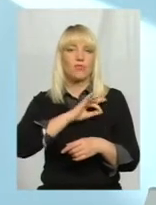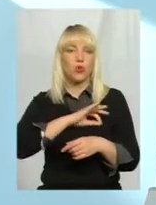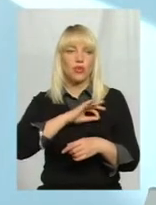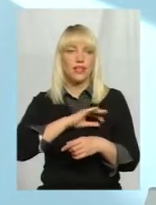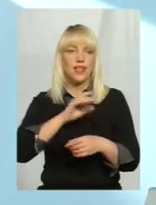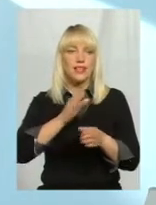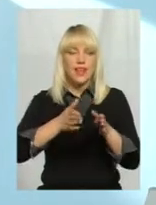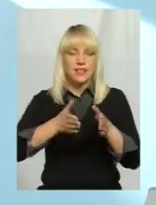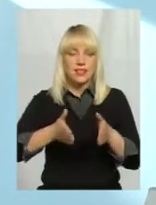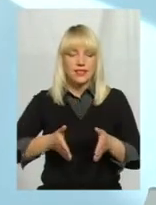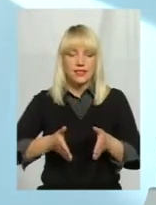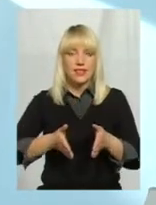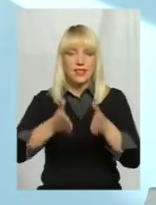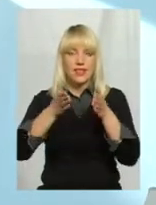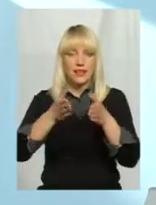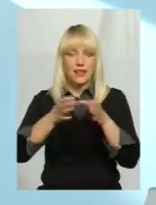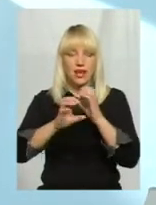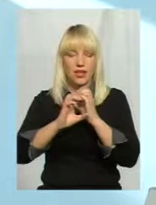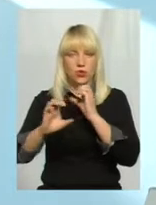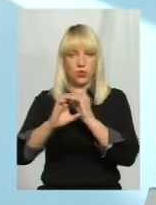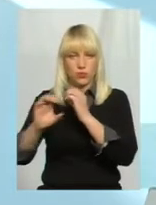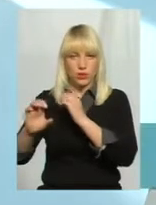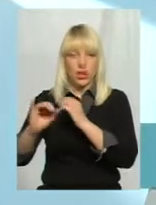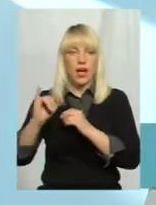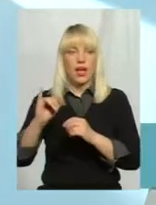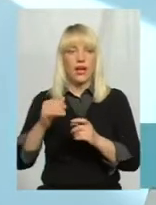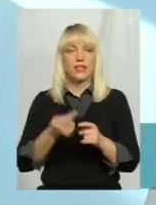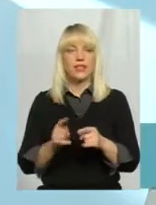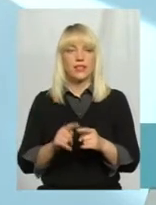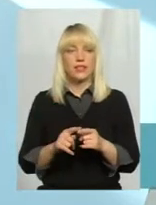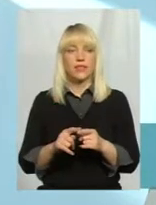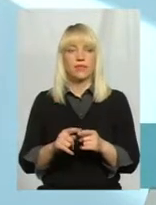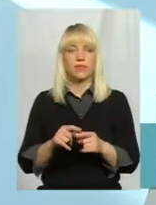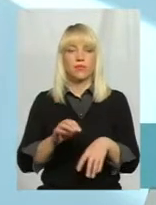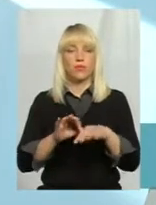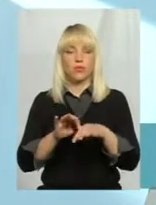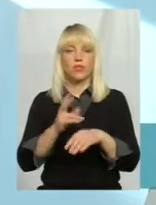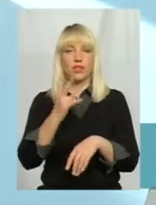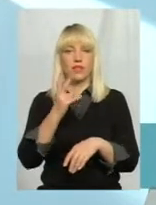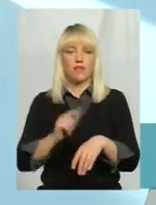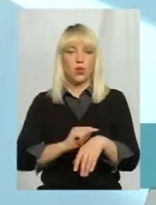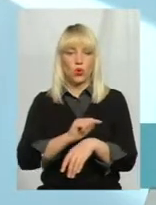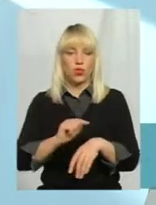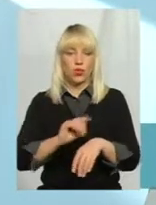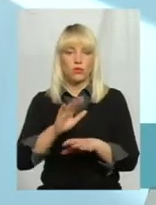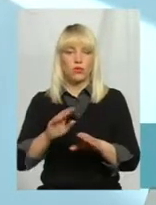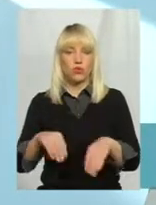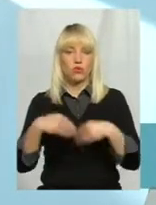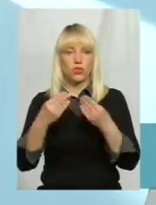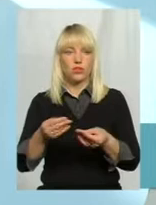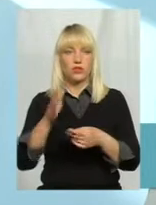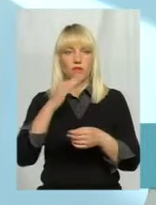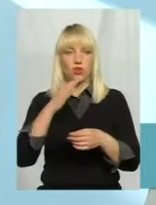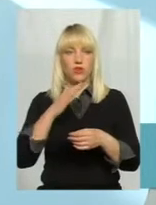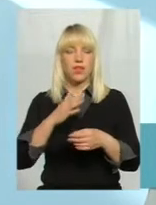на стінках трубопроводу. Це є видалення. А, значить, він проводиться 2 години, а потім подається вода вже з